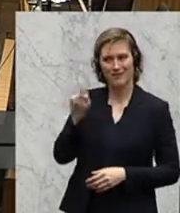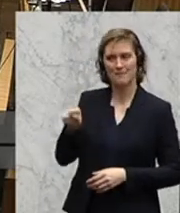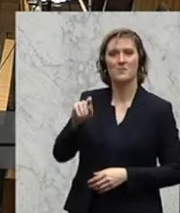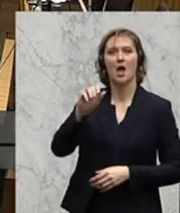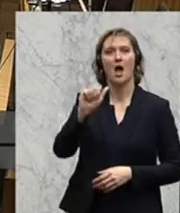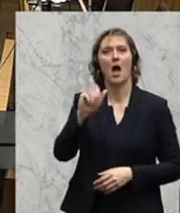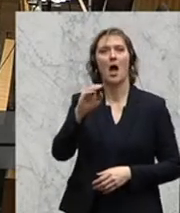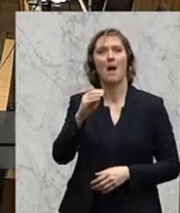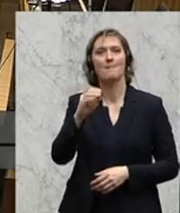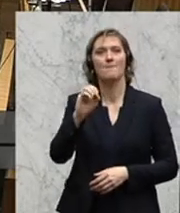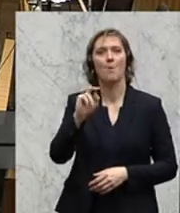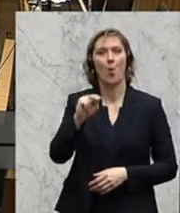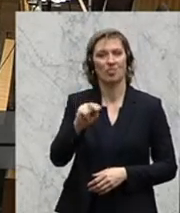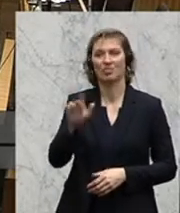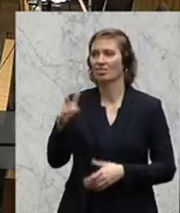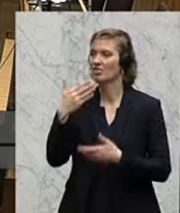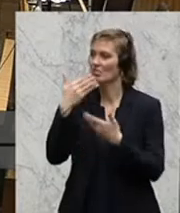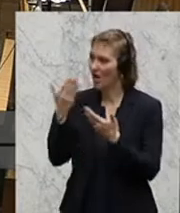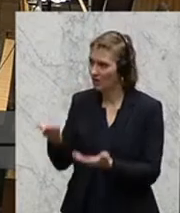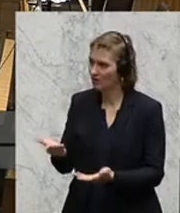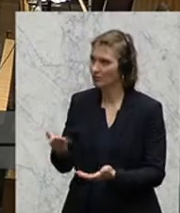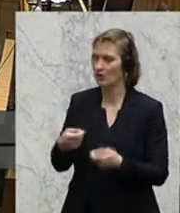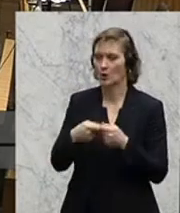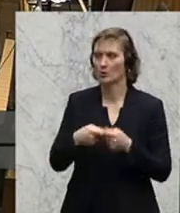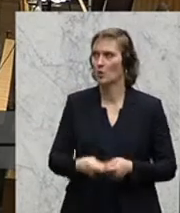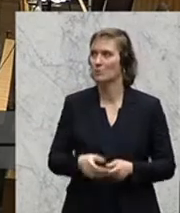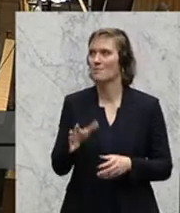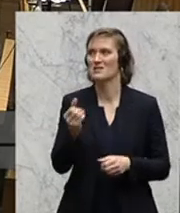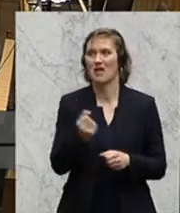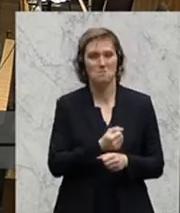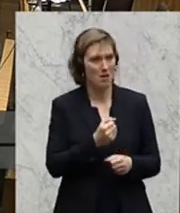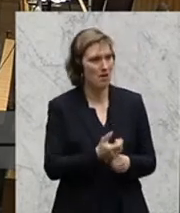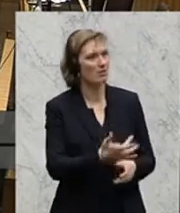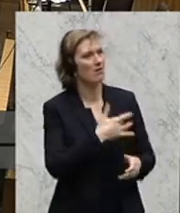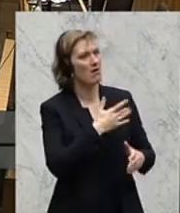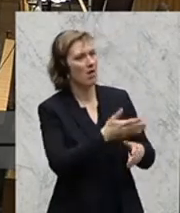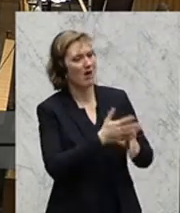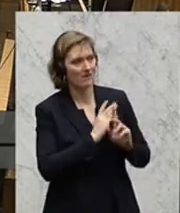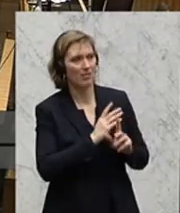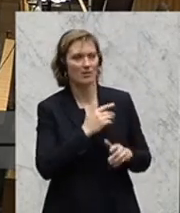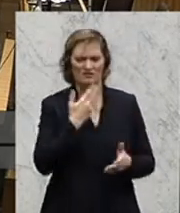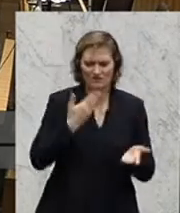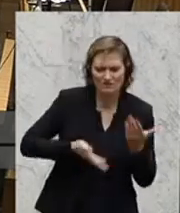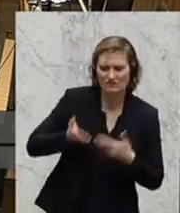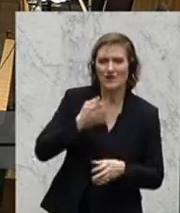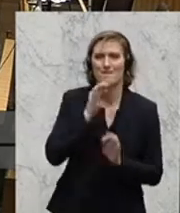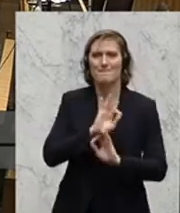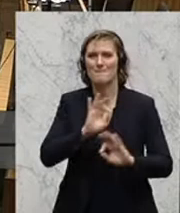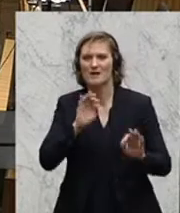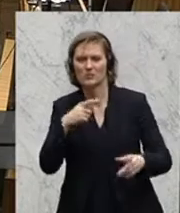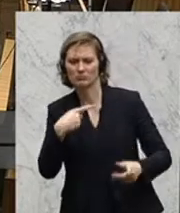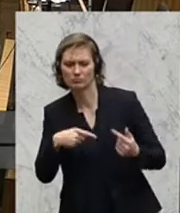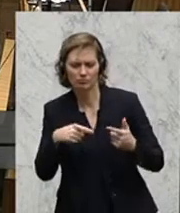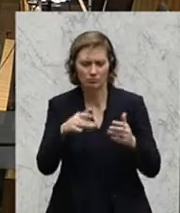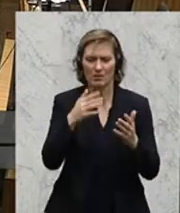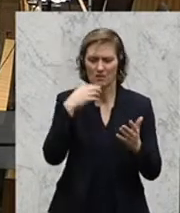seinen Mitarbeitern, unseren Mitarbeitern auch im Club, für die Versuche, hier auch etwas weiterzubringen, und auch teilweise Verbesserungen, die sich tatsächlich in